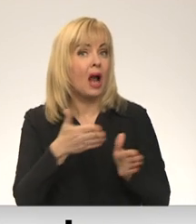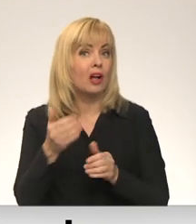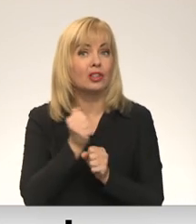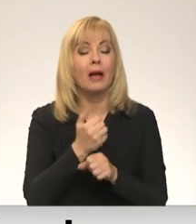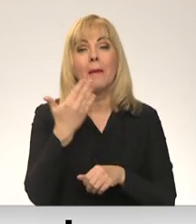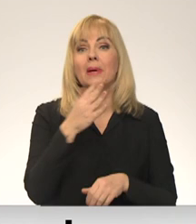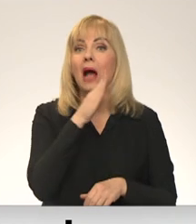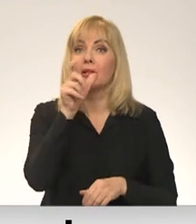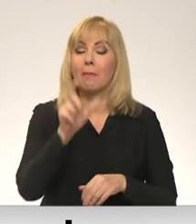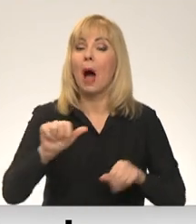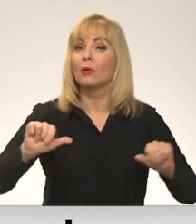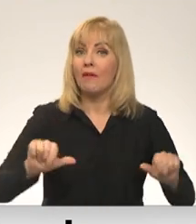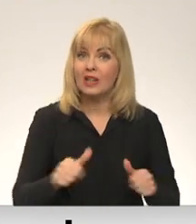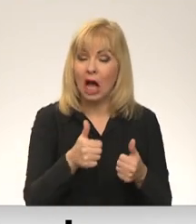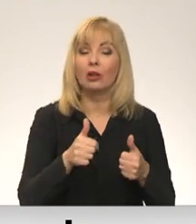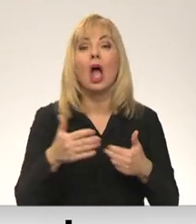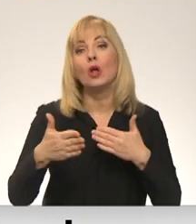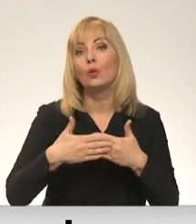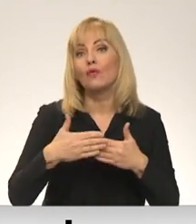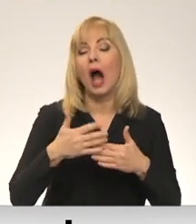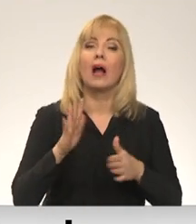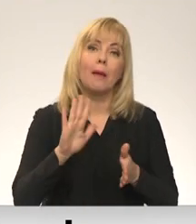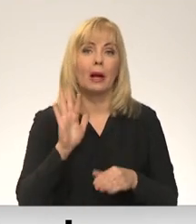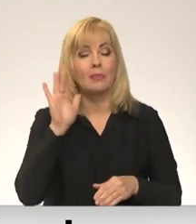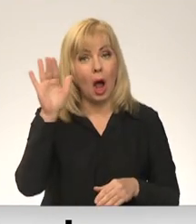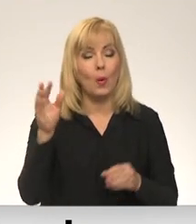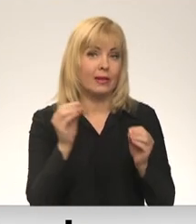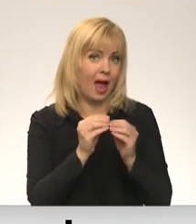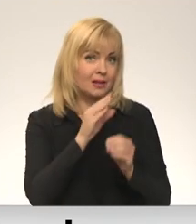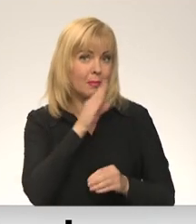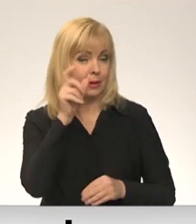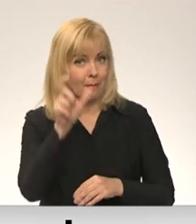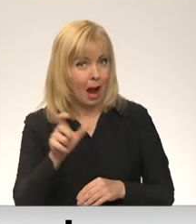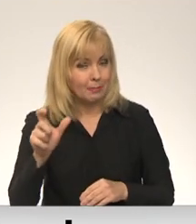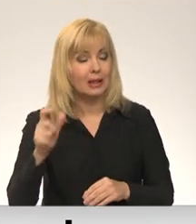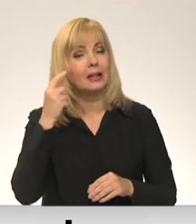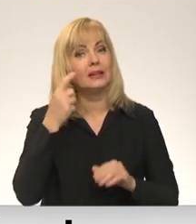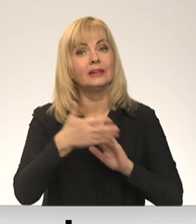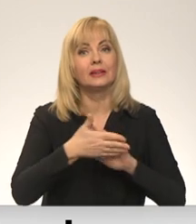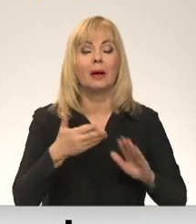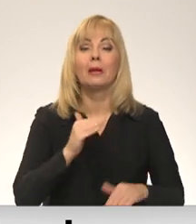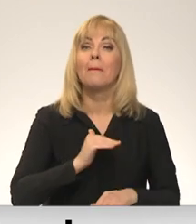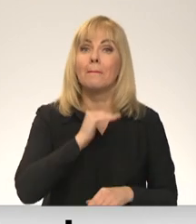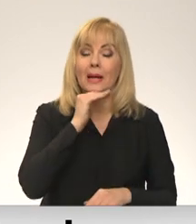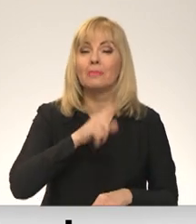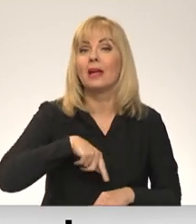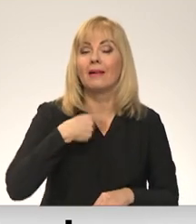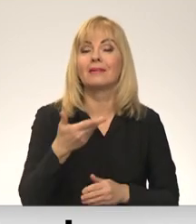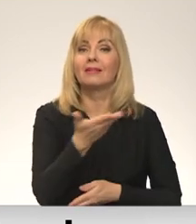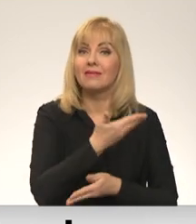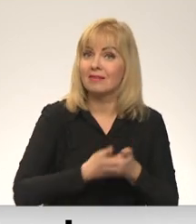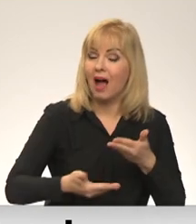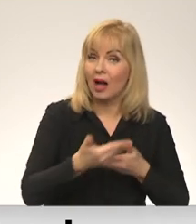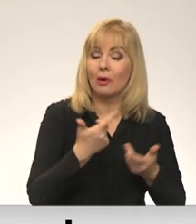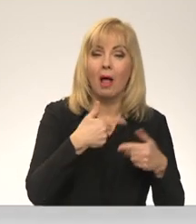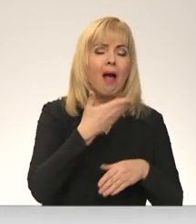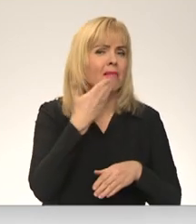piecām mamām vienlaikus, bet tuvākā nākotnē ar desmit. Ir jāsaprot, ka tas būs pietiekam ilgs sadarbības laiks. Tas